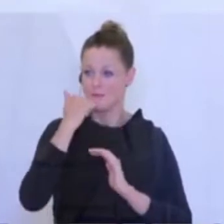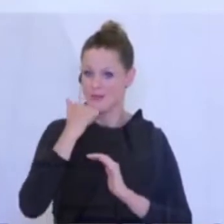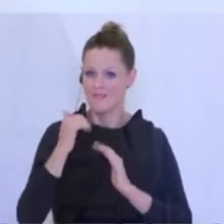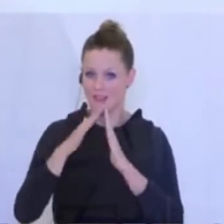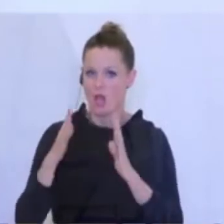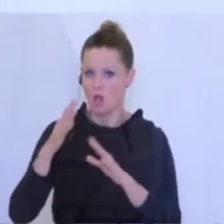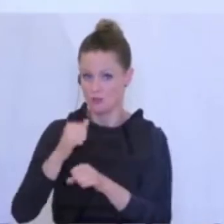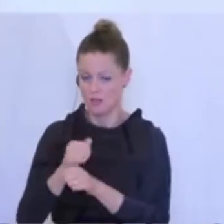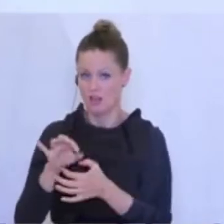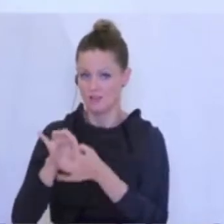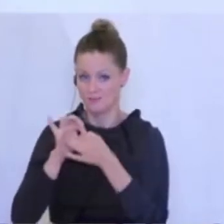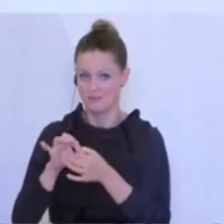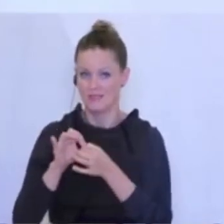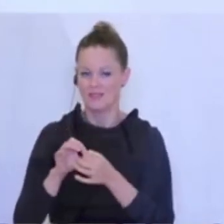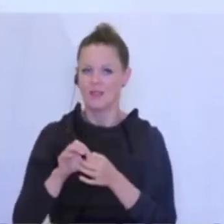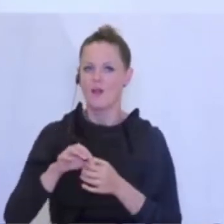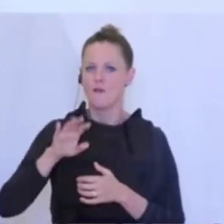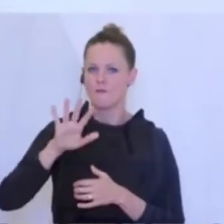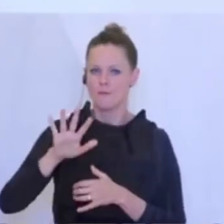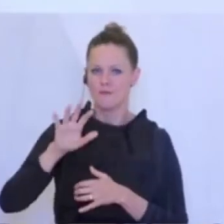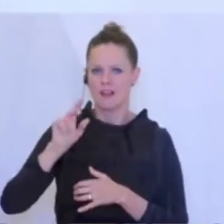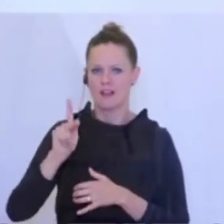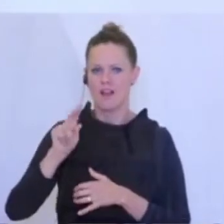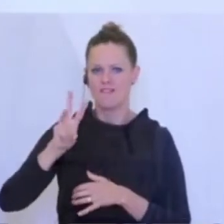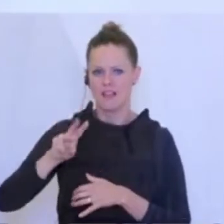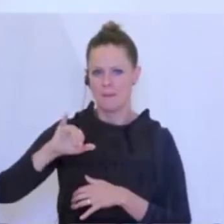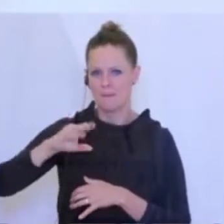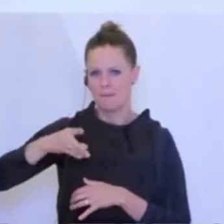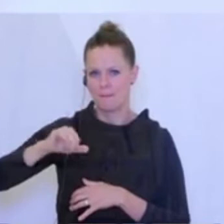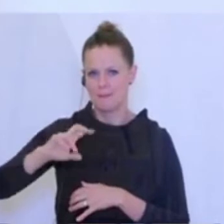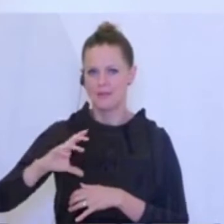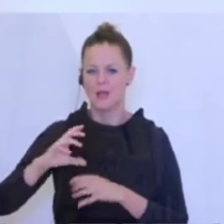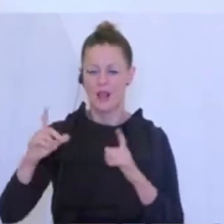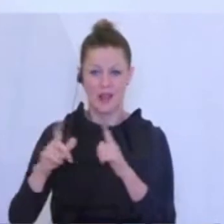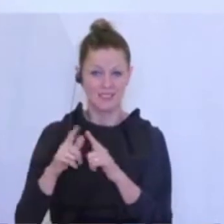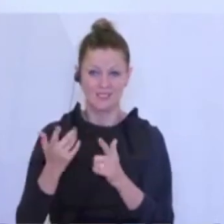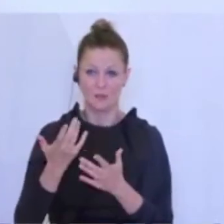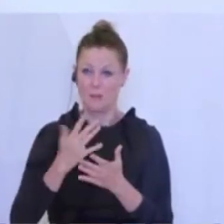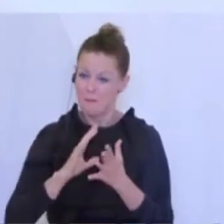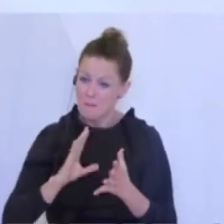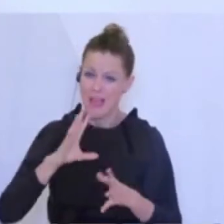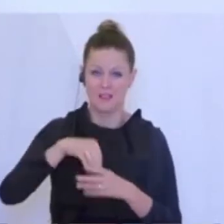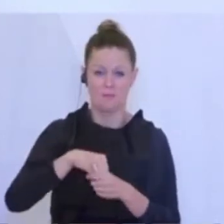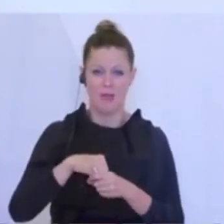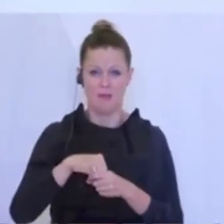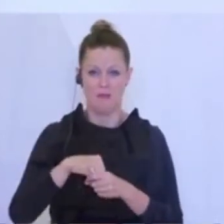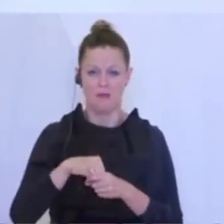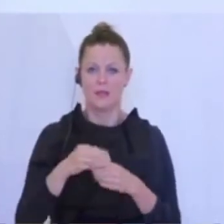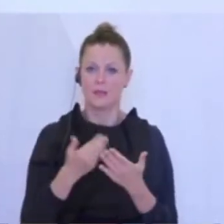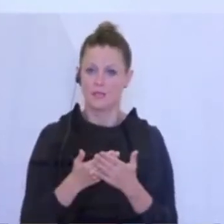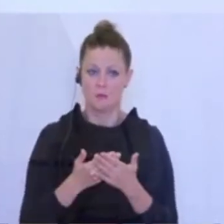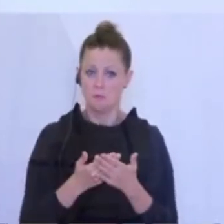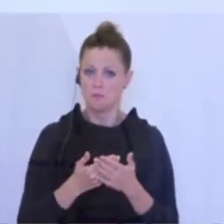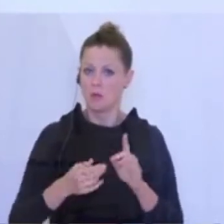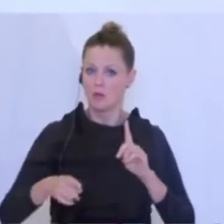dass das jeweils 5 Kilowatt Peak-Leistung dort oben sind, dann gehen hier natürlich viel mehr drunter. Und auf die Art und Weise bin ich